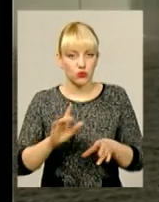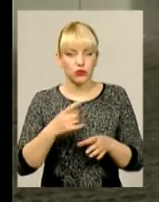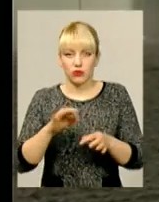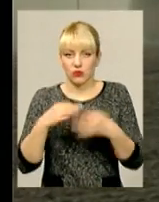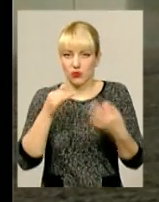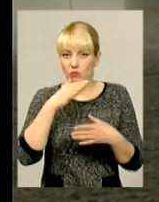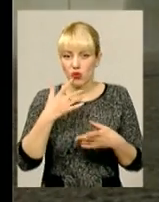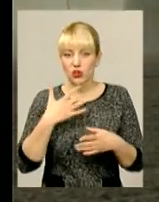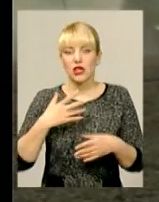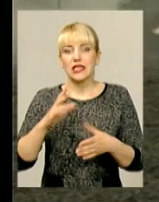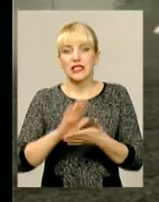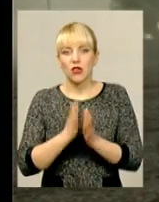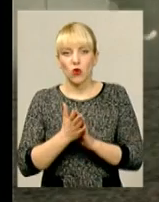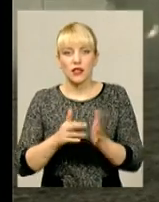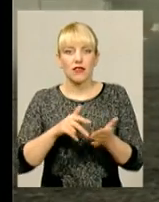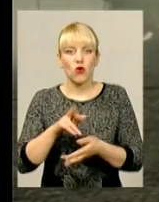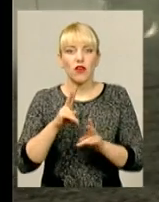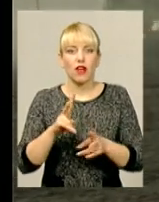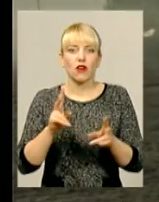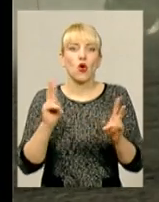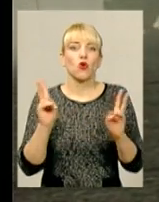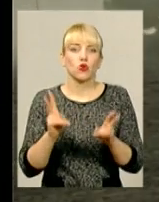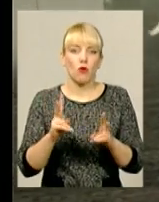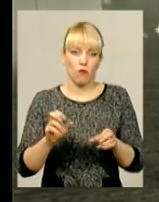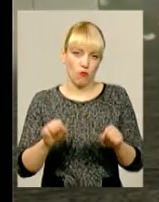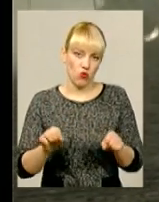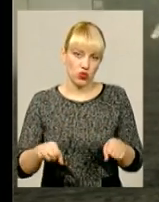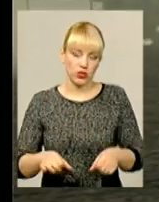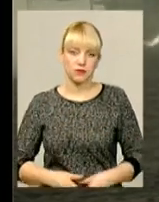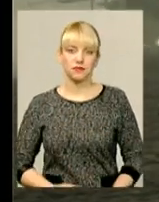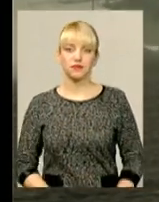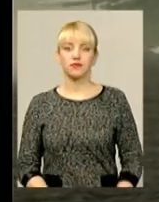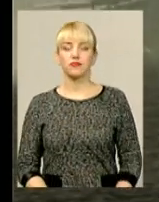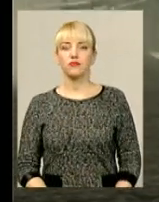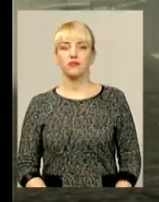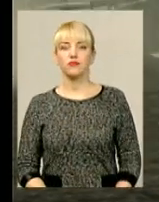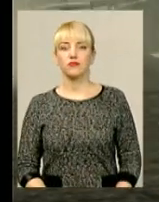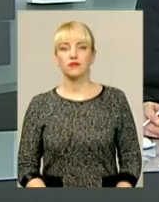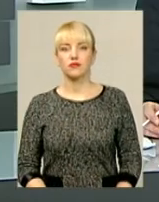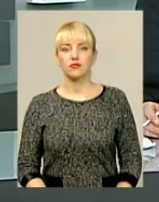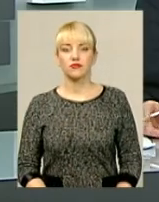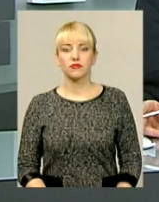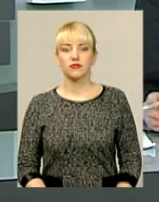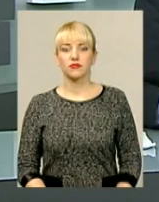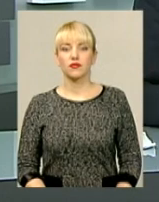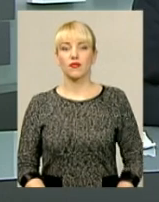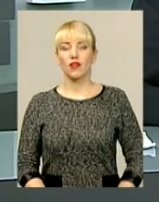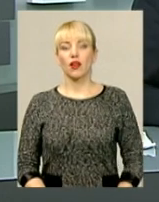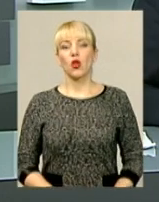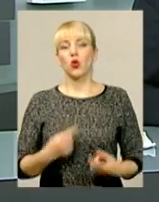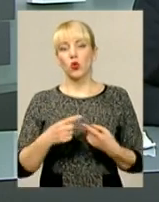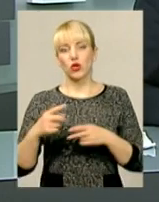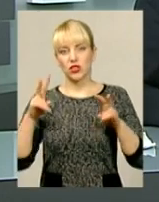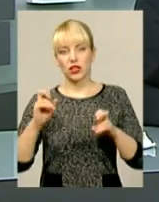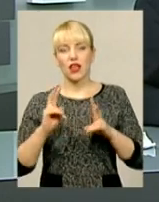хто як може, не чекаючи вже рятівного кола. Світлана Поробок, Віктор Кривий для інформаційного випуску. І до інших